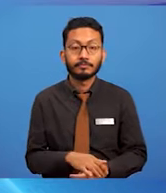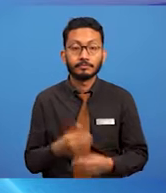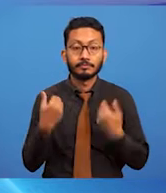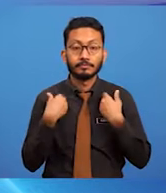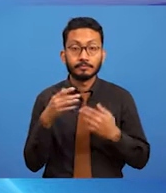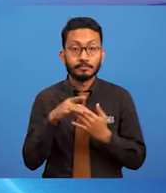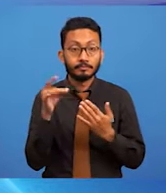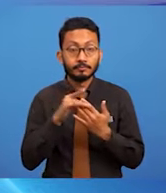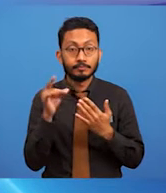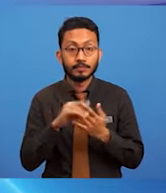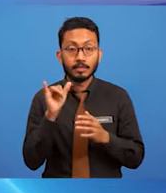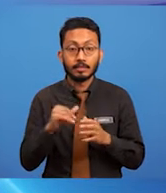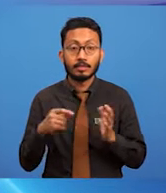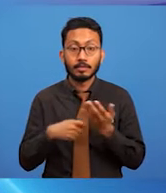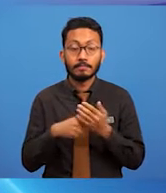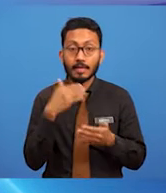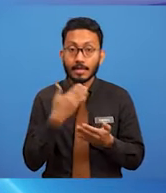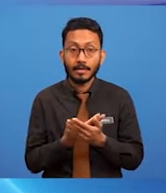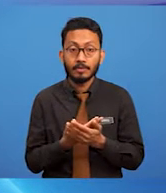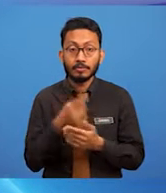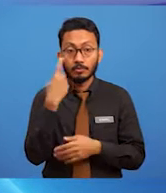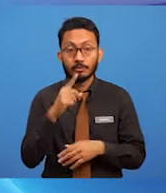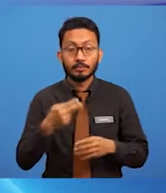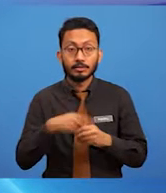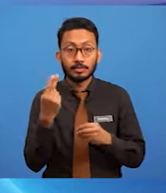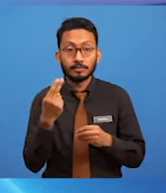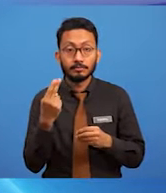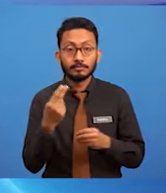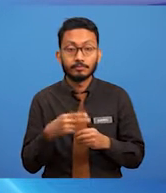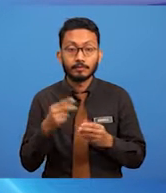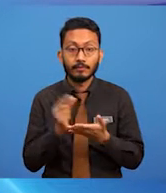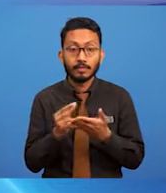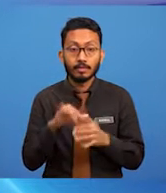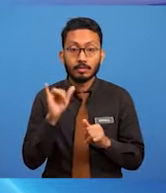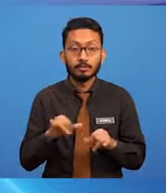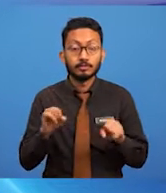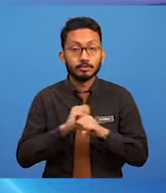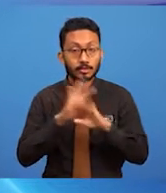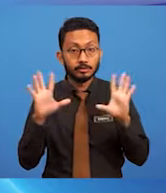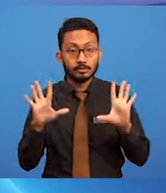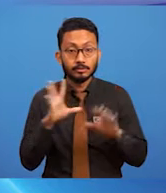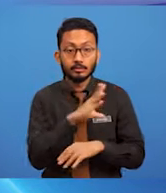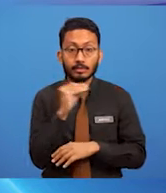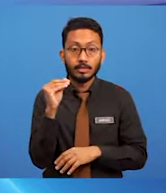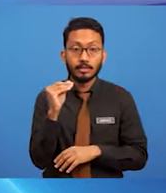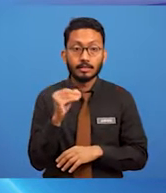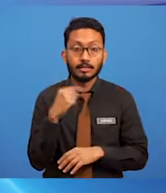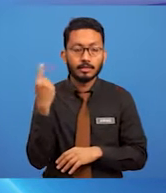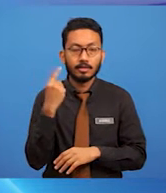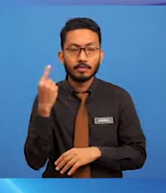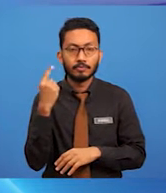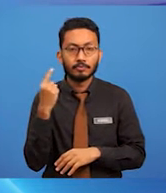untuk penghasilan grafik yang jelas dan sentiasa